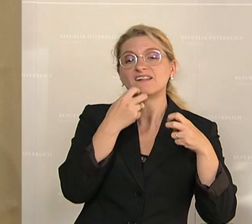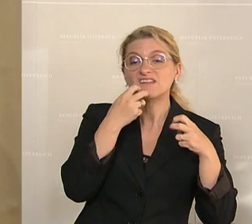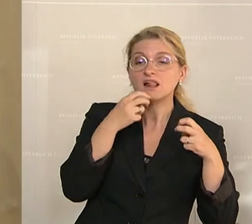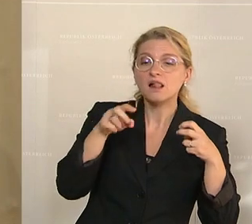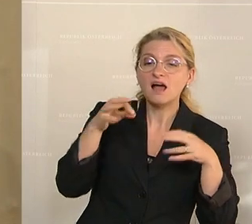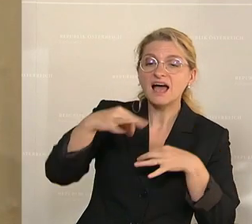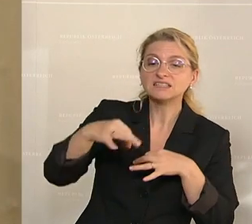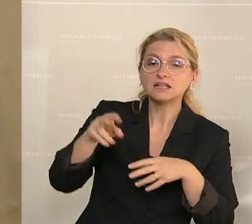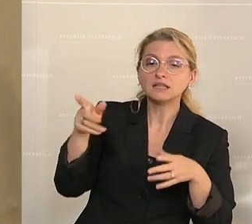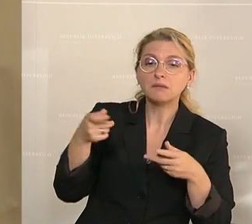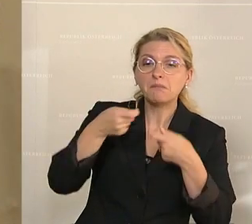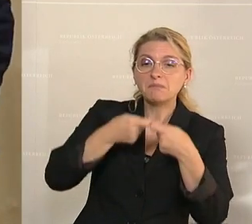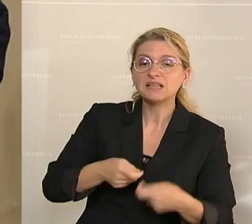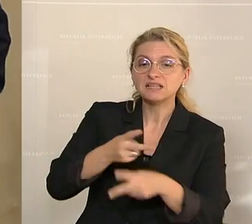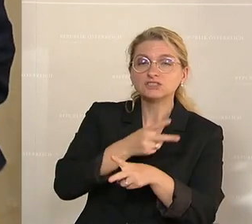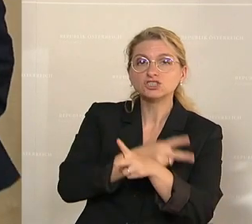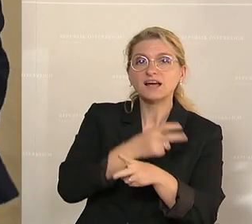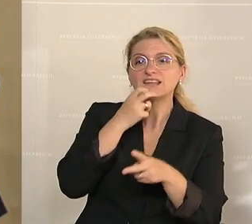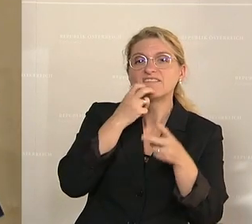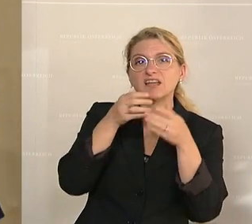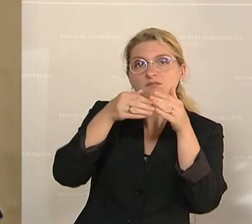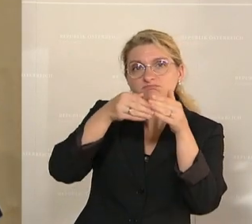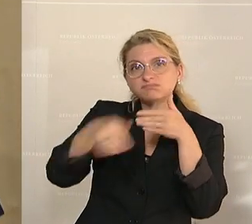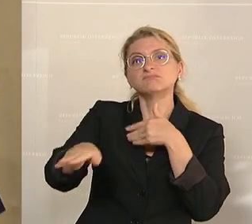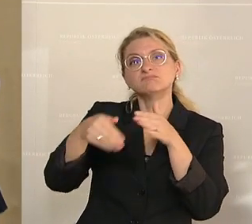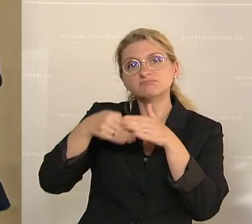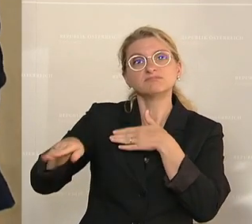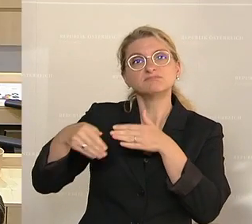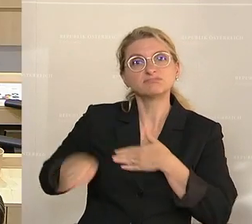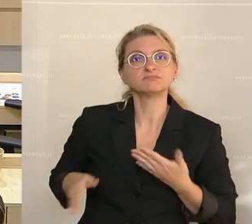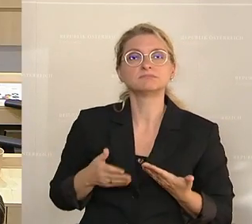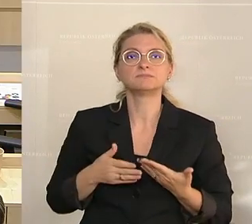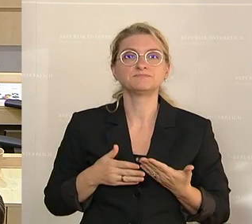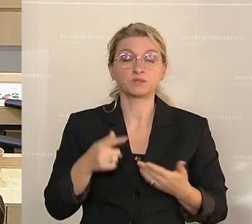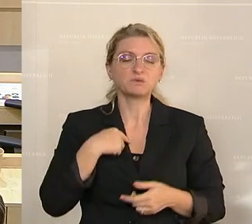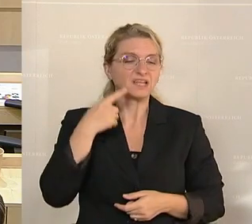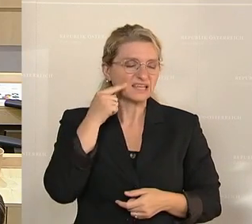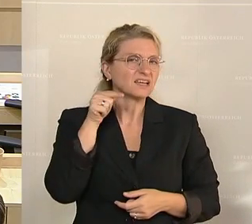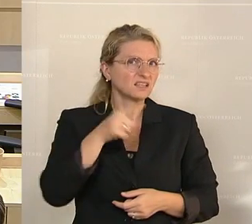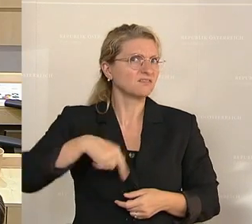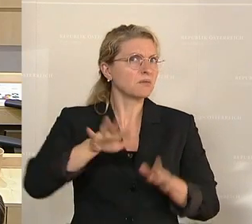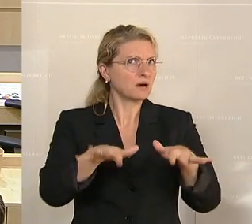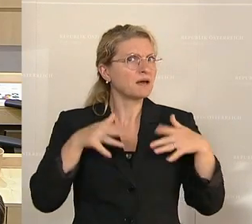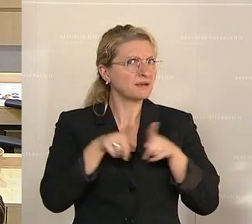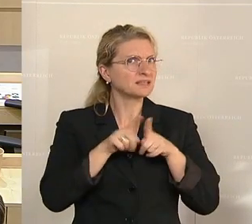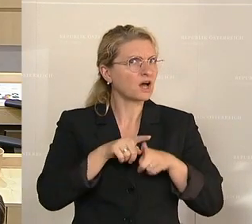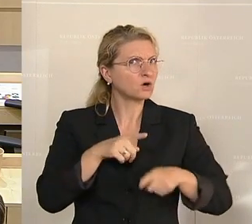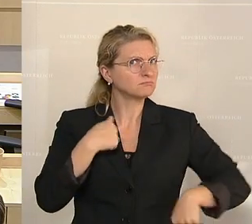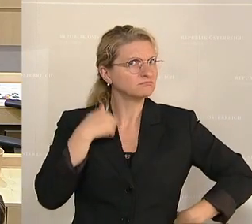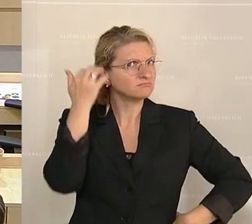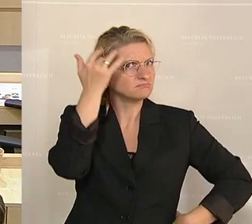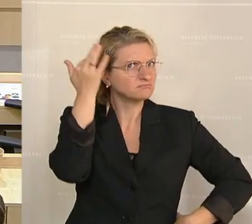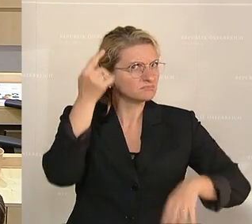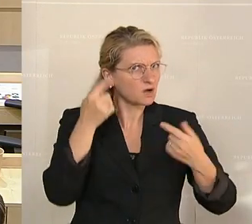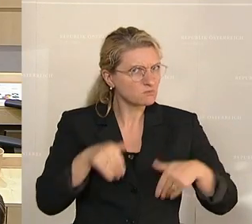Mitgliedstaaten putschen. Und ich denke, das ist ein Thema, das uns alle in diesem Parlament beschäftigen sollte. Und gerade wir